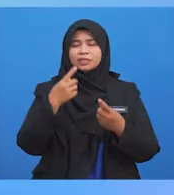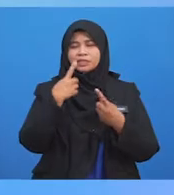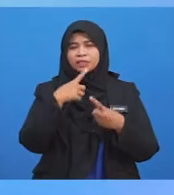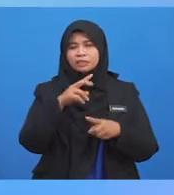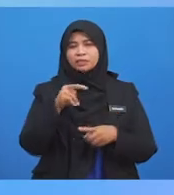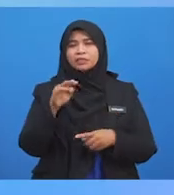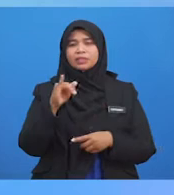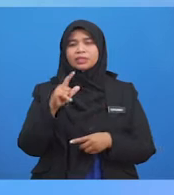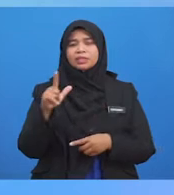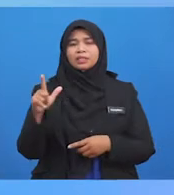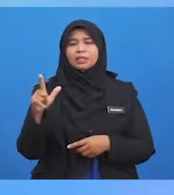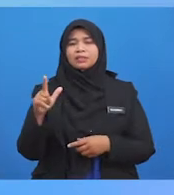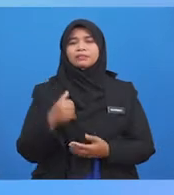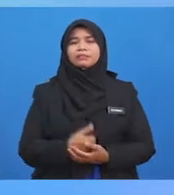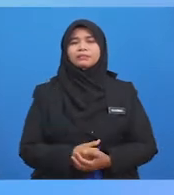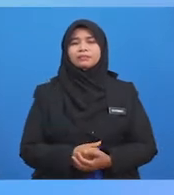Wakaf